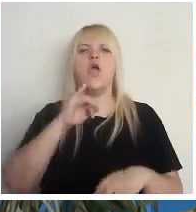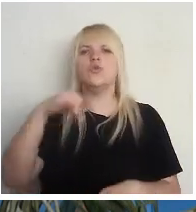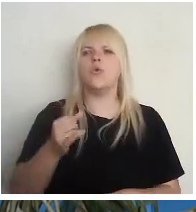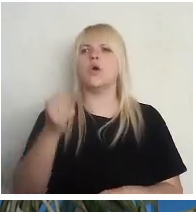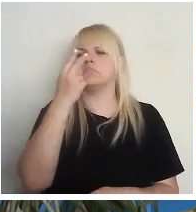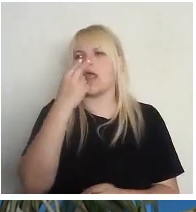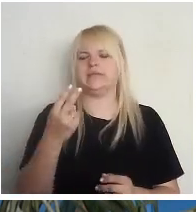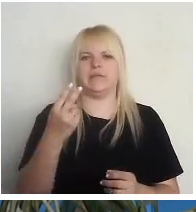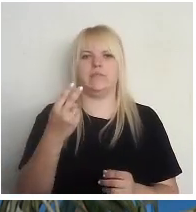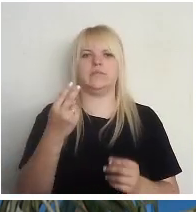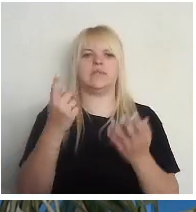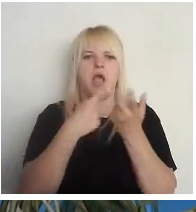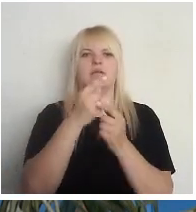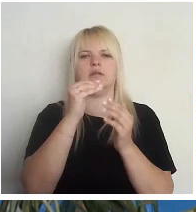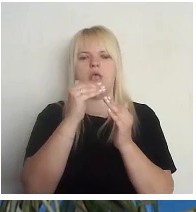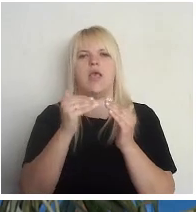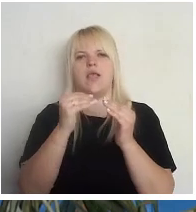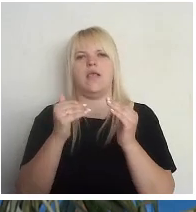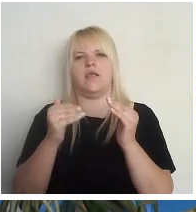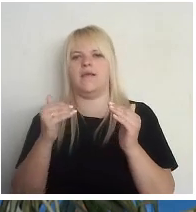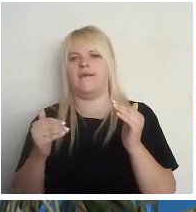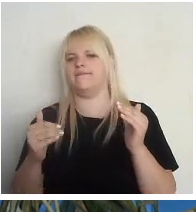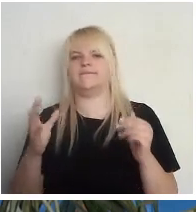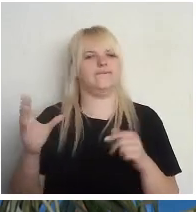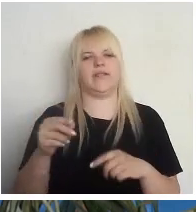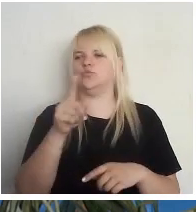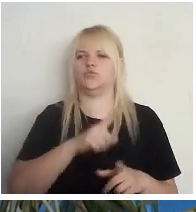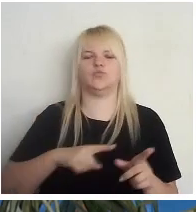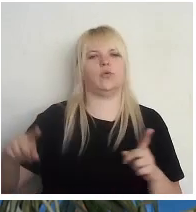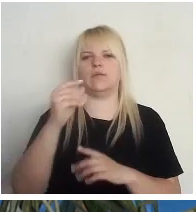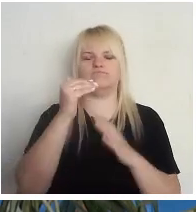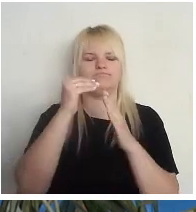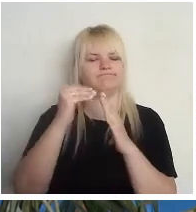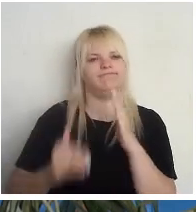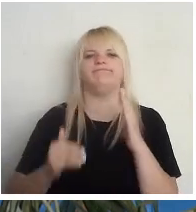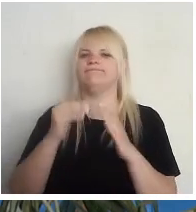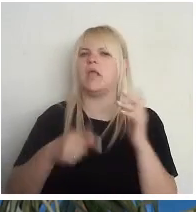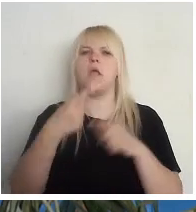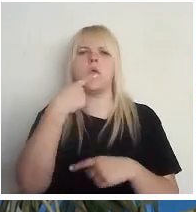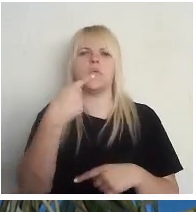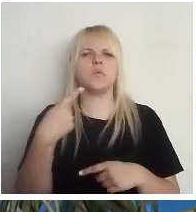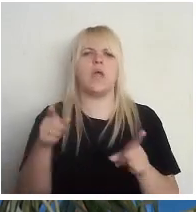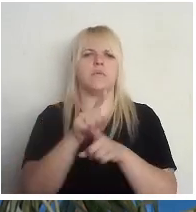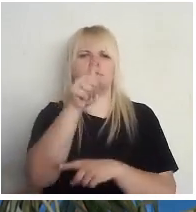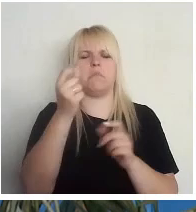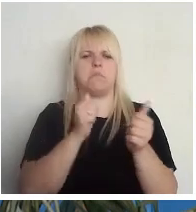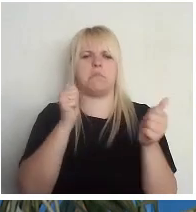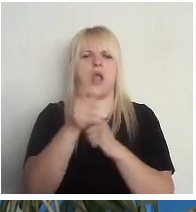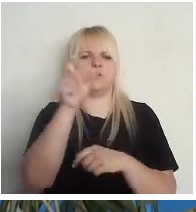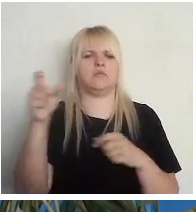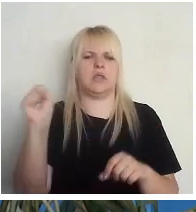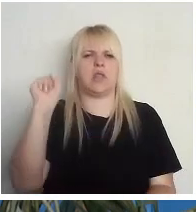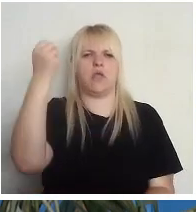viņi slīd uzlēju, viņi slīd uzlēju visur. Mēs vispār runājam par šīs pārstāvniecības demokrātijas tādu